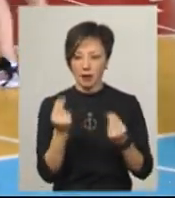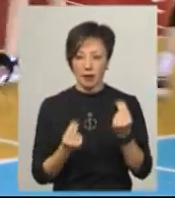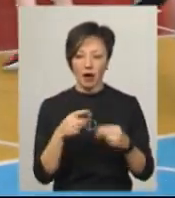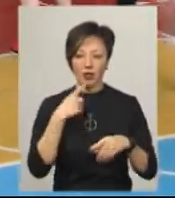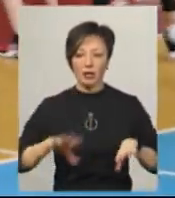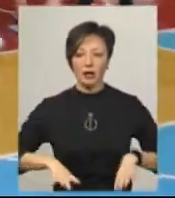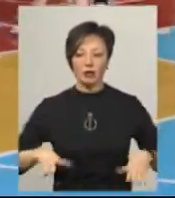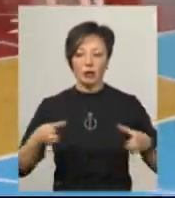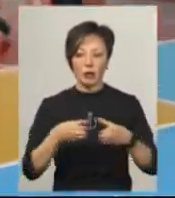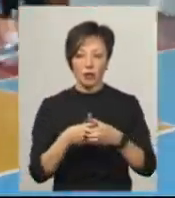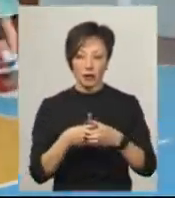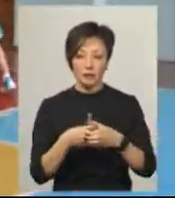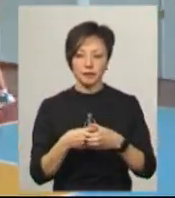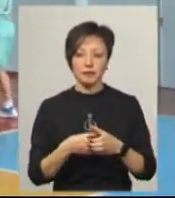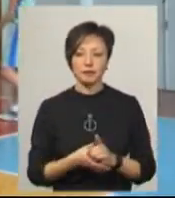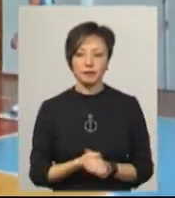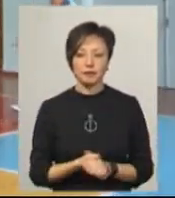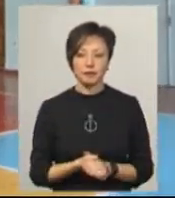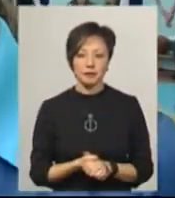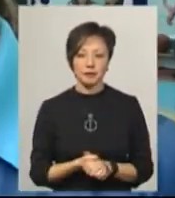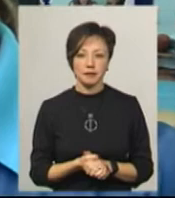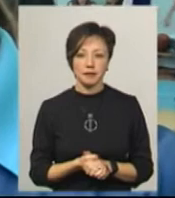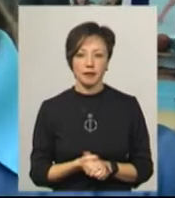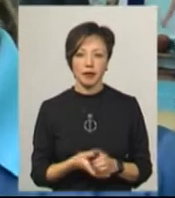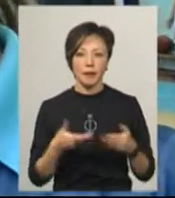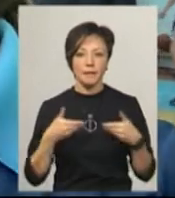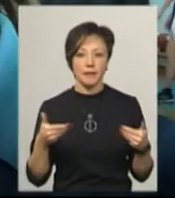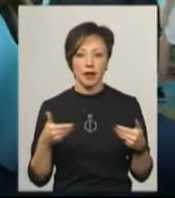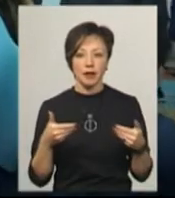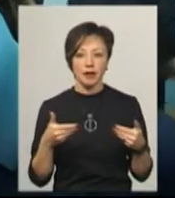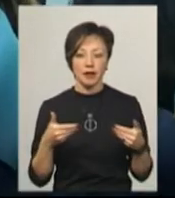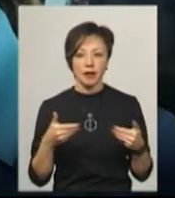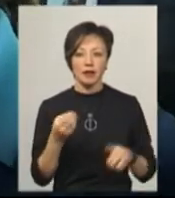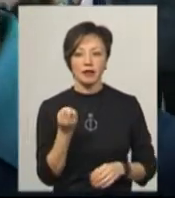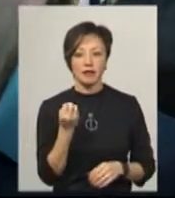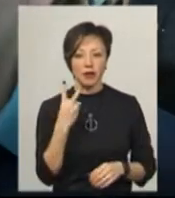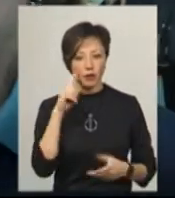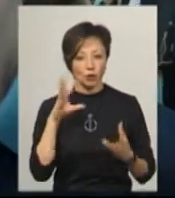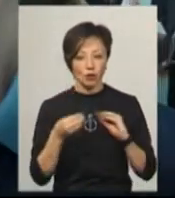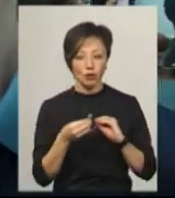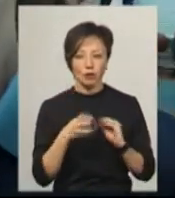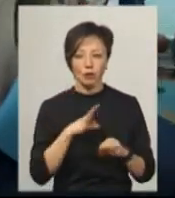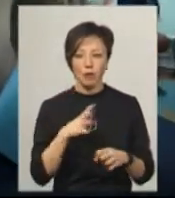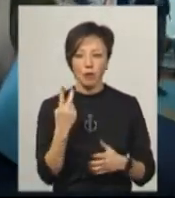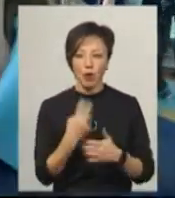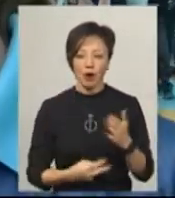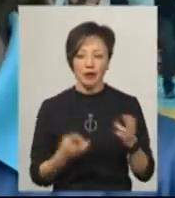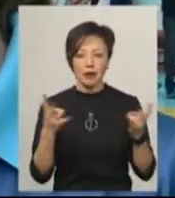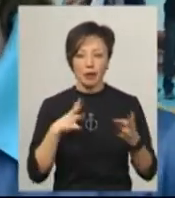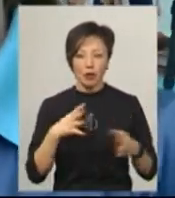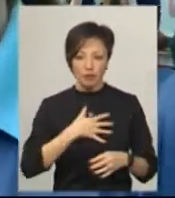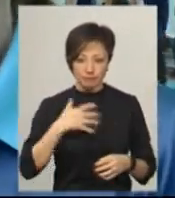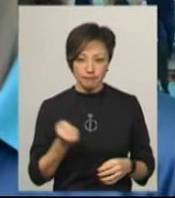команди колегів ім. Володимира Козумівка Наталія Довгань. Ми практично 12 очок вже програвали. В цей час треба було